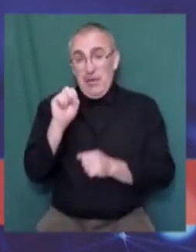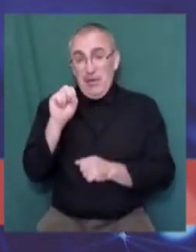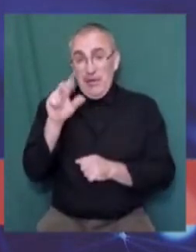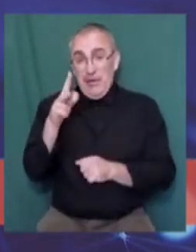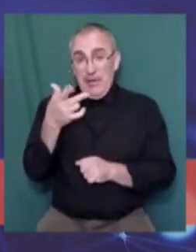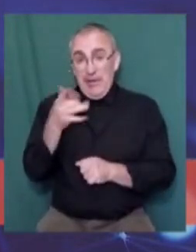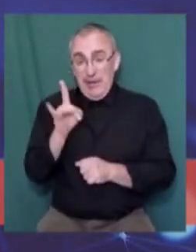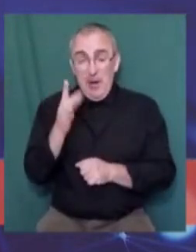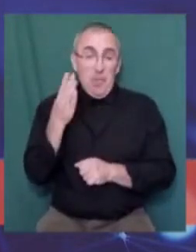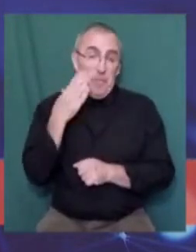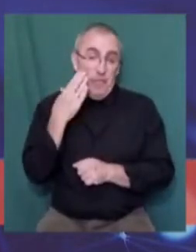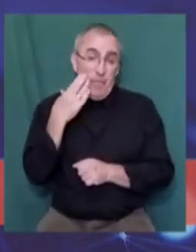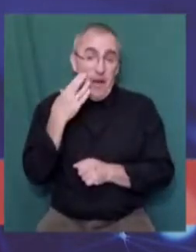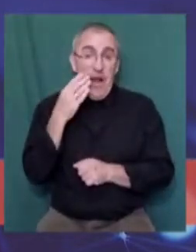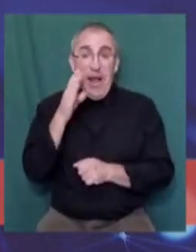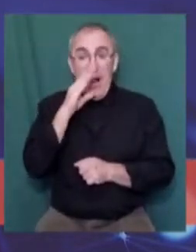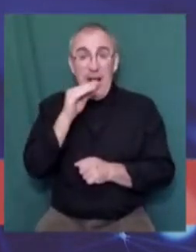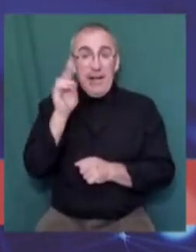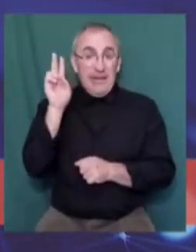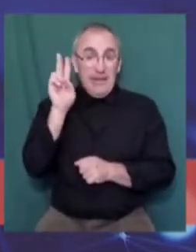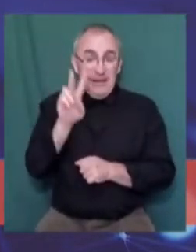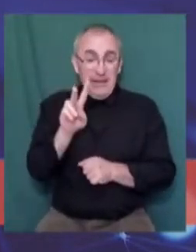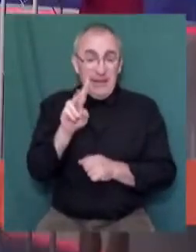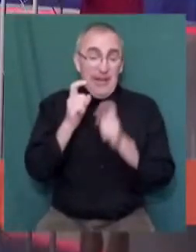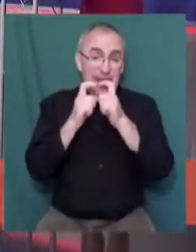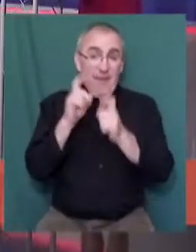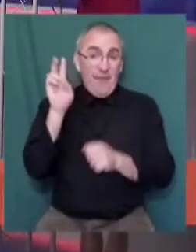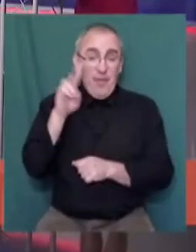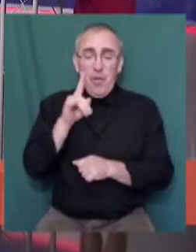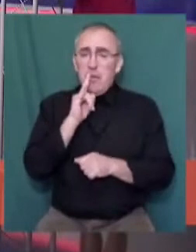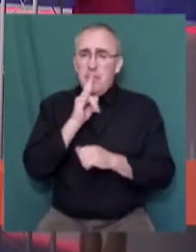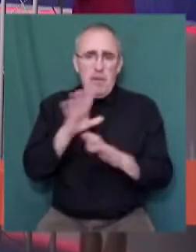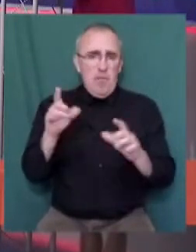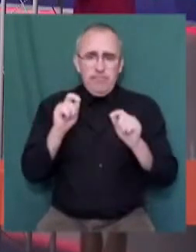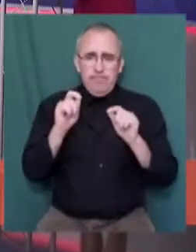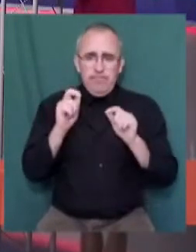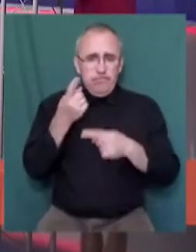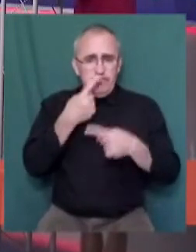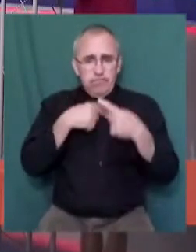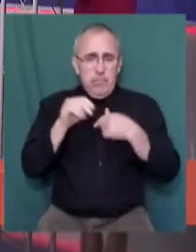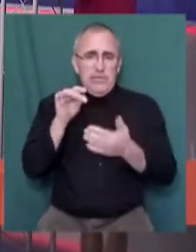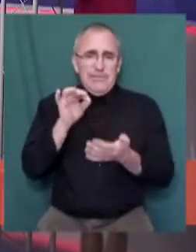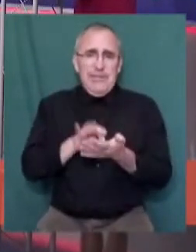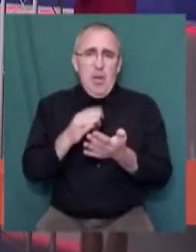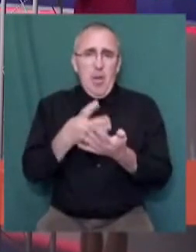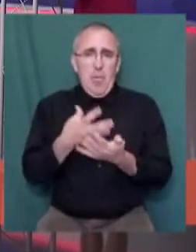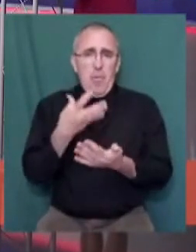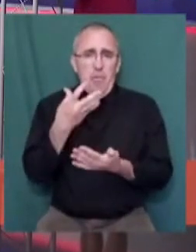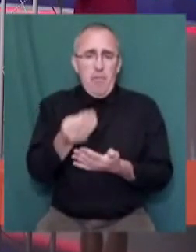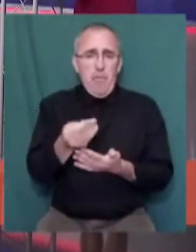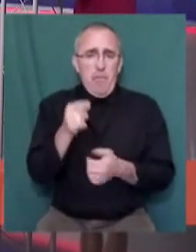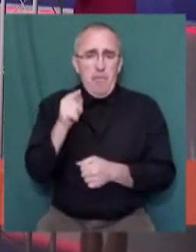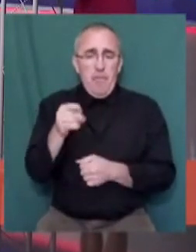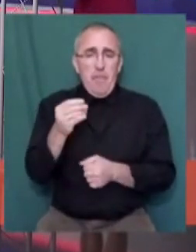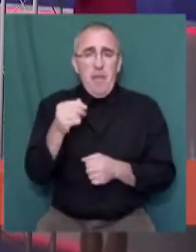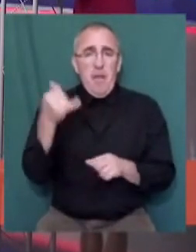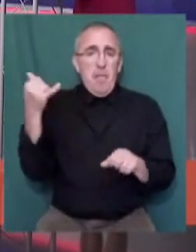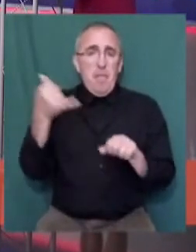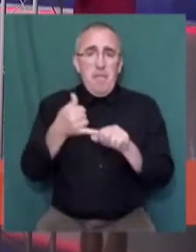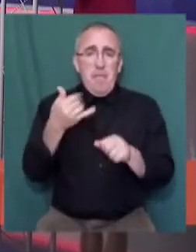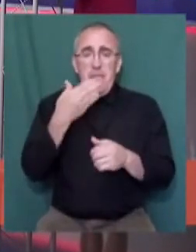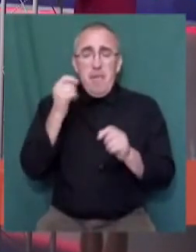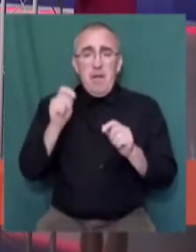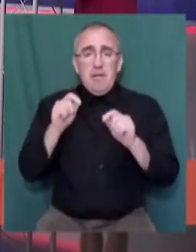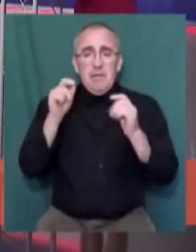приблизно, то трамвай і тролейбус, ще раз уточнимо, не буде повертатися ціна на оплату? тому що там палива немає і підвищення